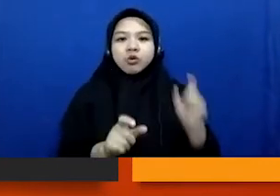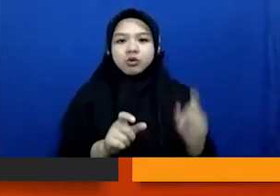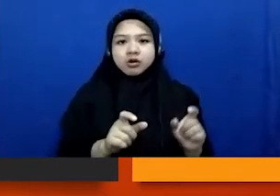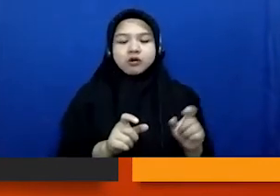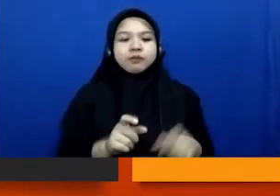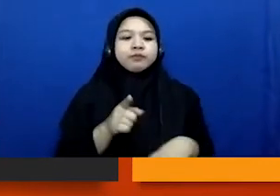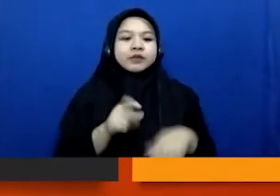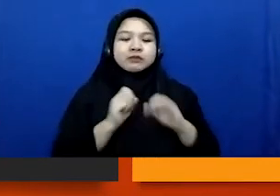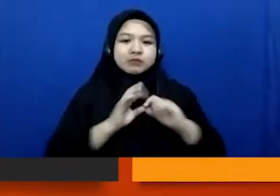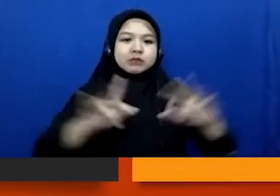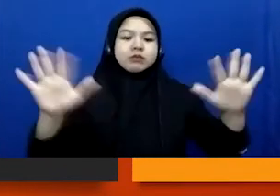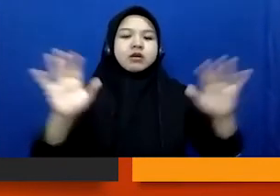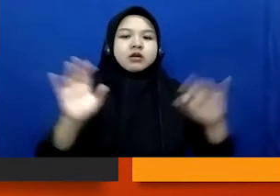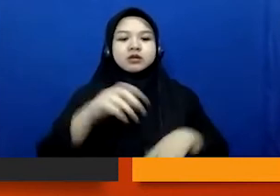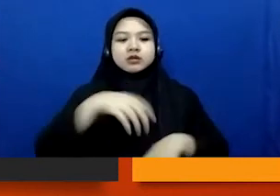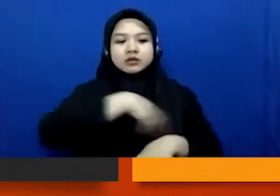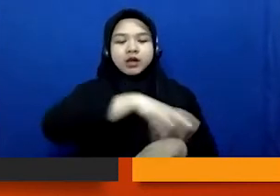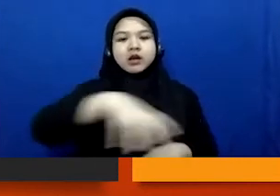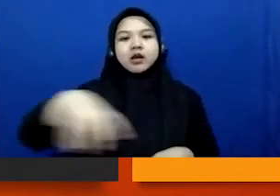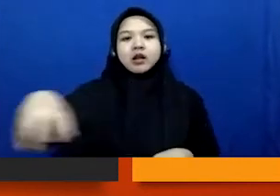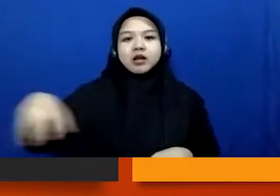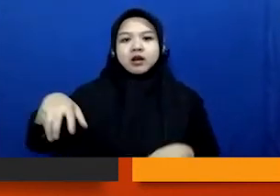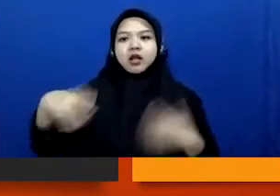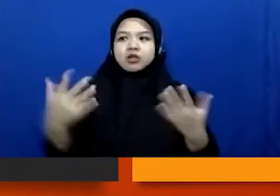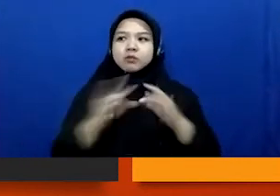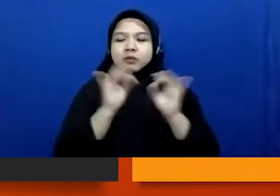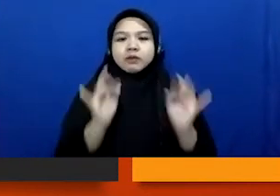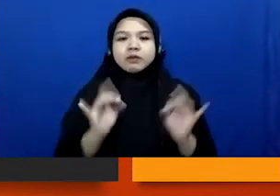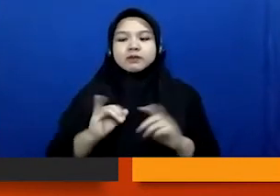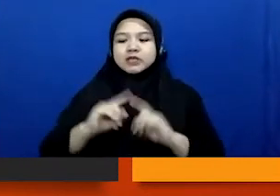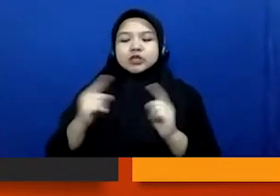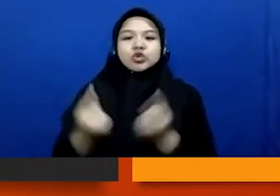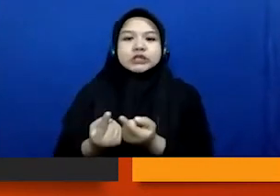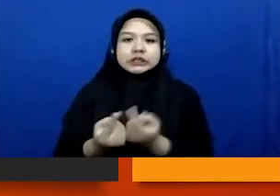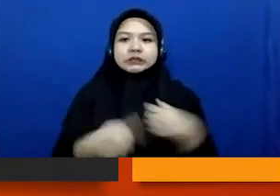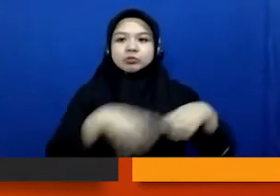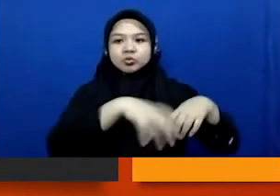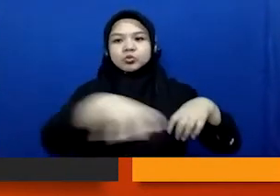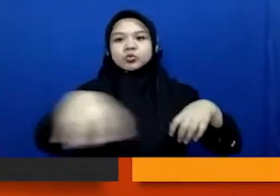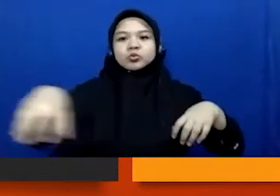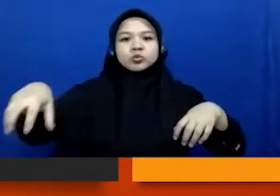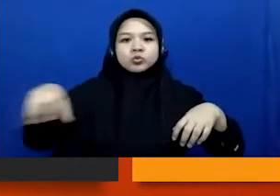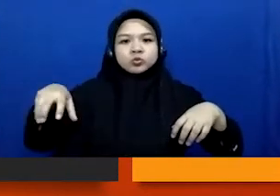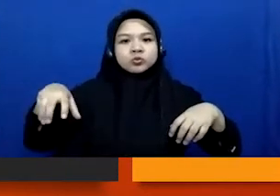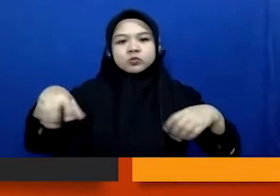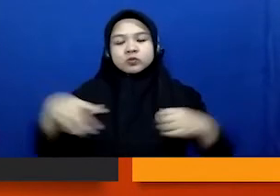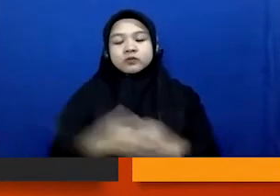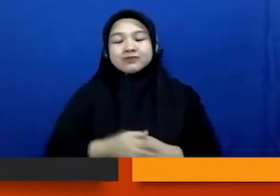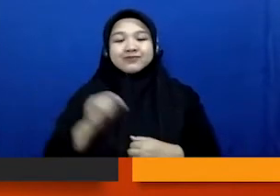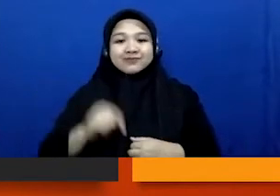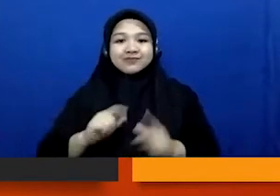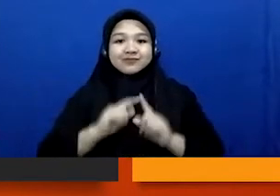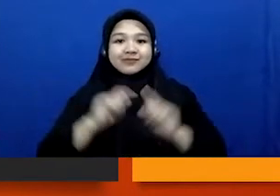itu menyebar di berbagai daerah atau di berbagai institusi nah tim ini